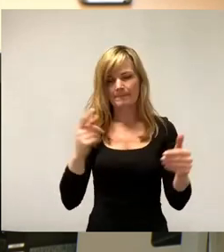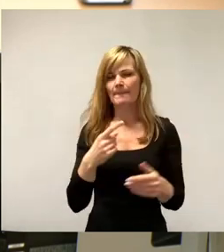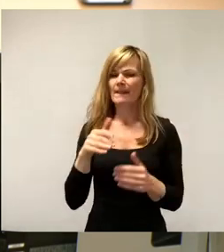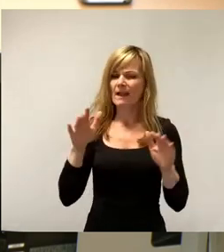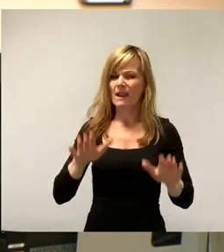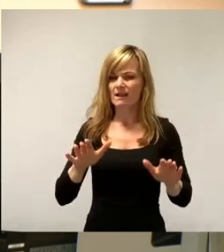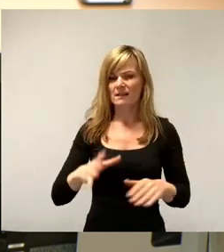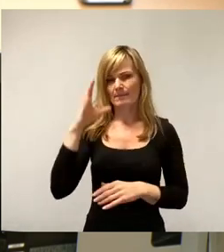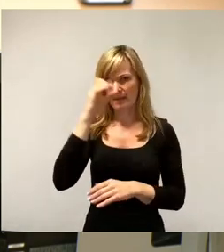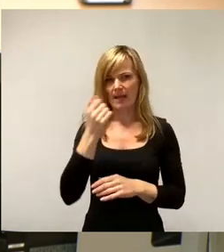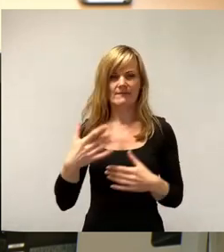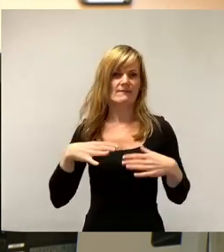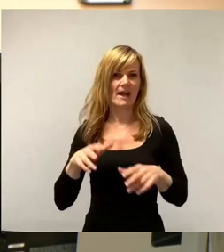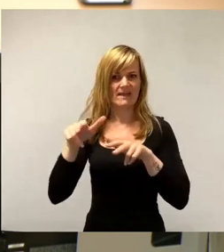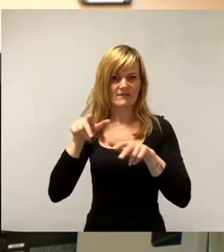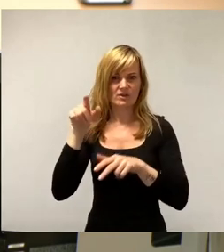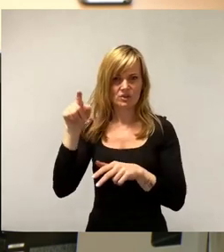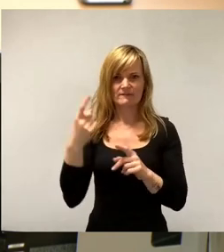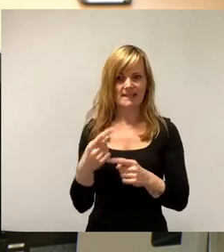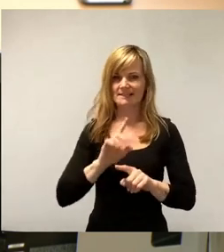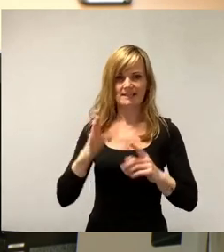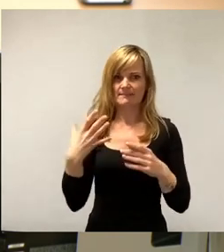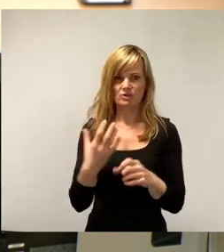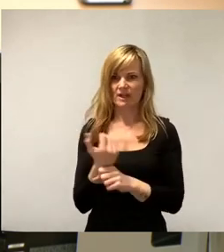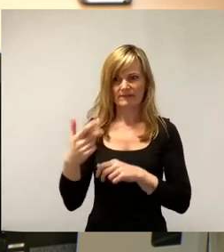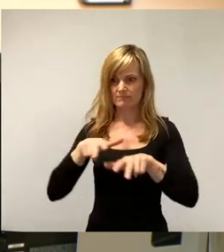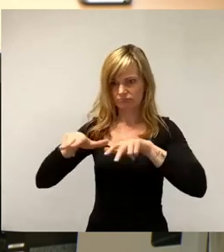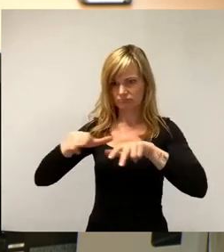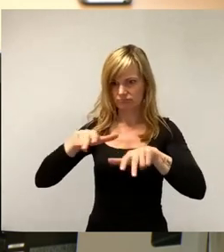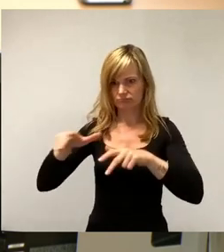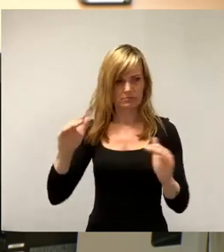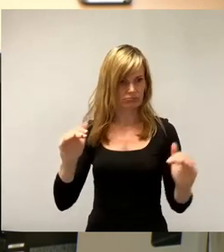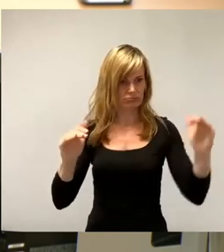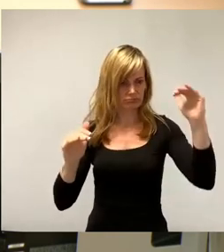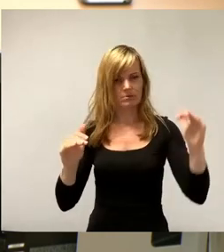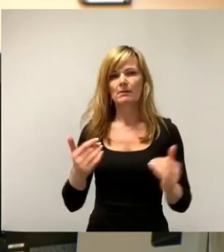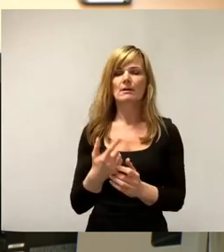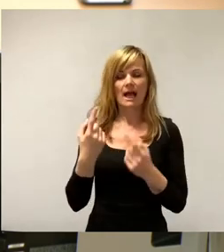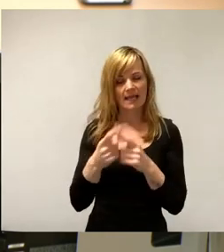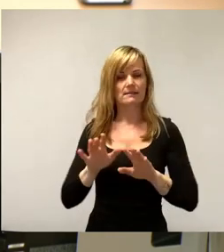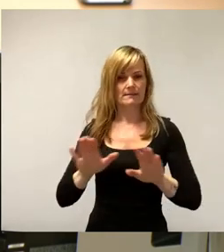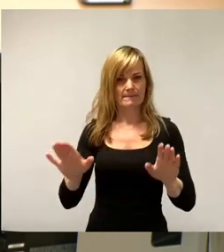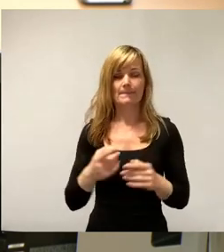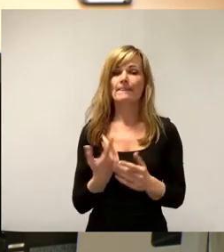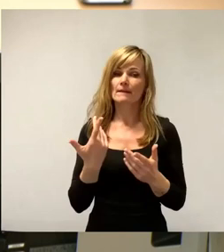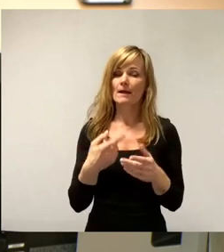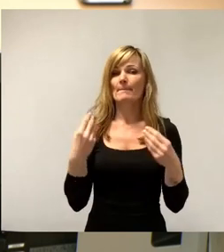freie Wirtschaft eventuell das nicht mehr erwirtschaften kann. Aber das ist eine andere Geschichte. Die stiegene Materialkosten,